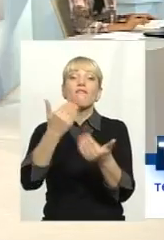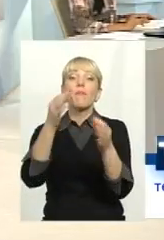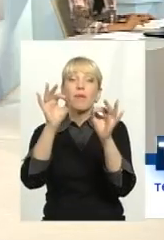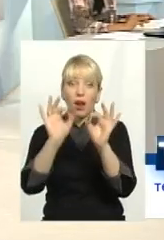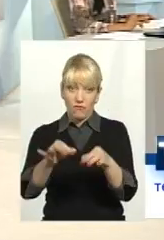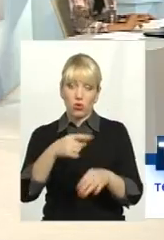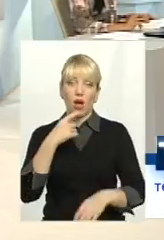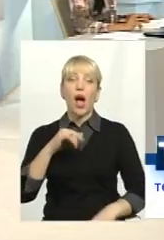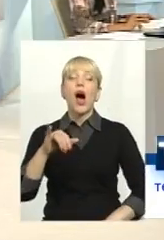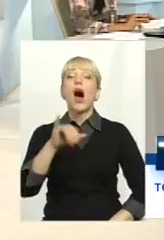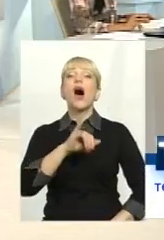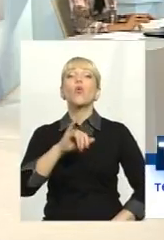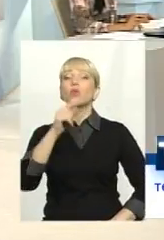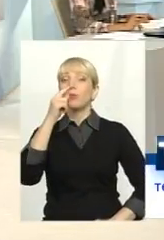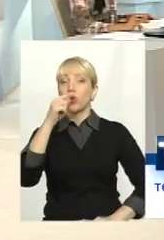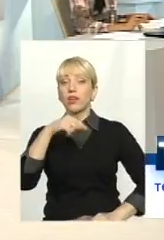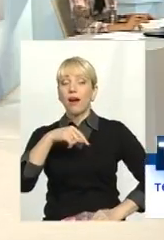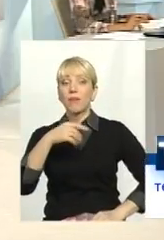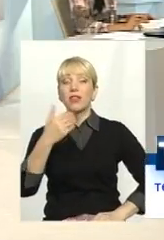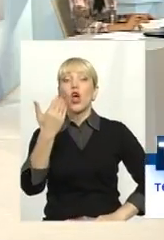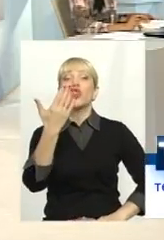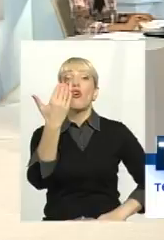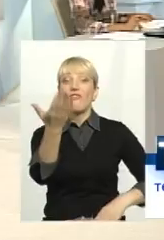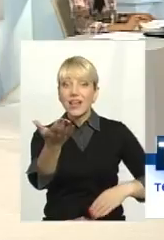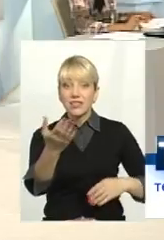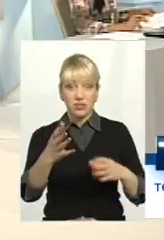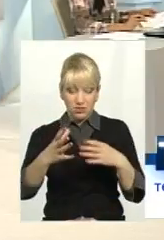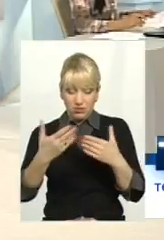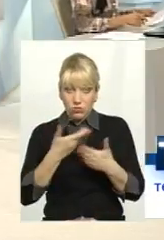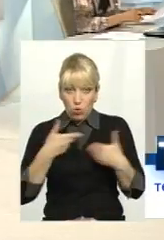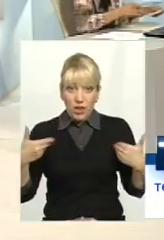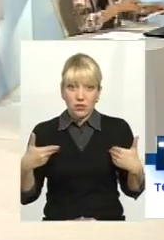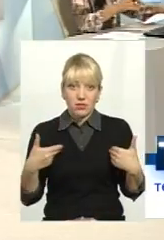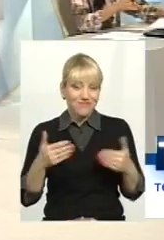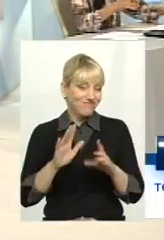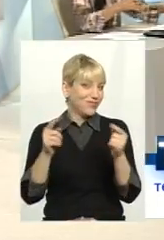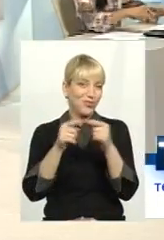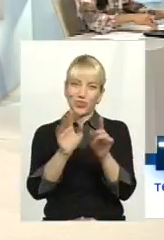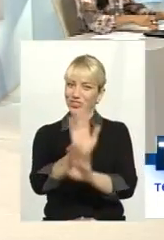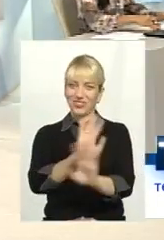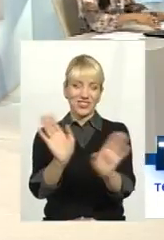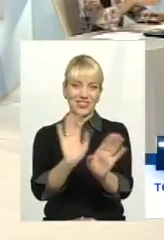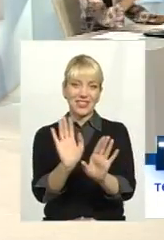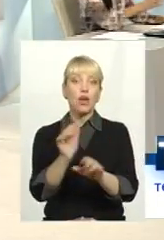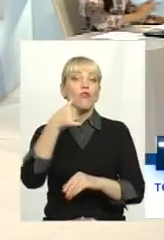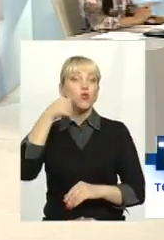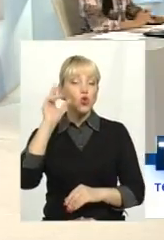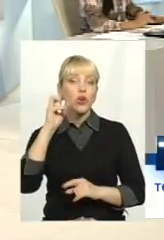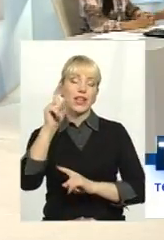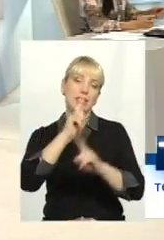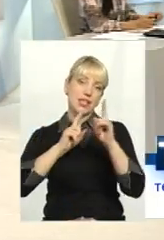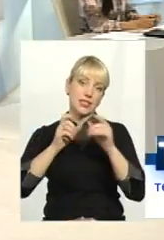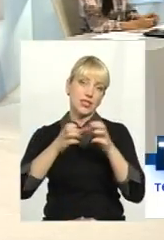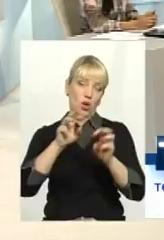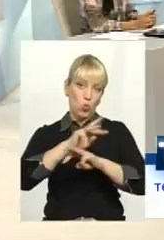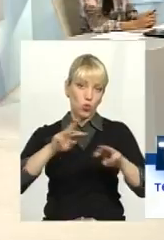А куди вони потраплять? До нас з вами? Точно ні. Учора на засіданні уряду